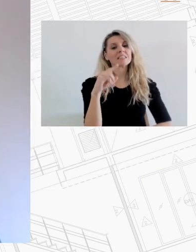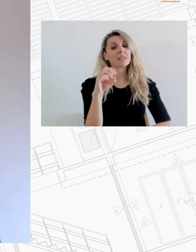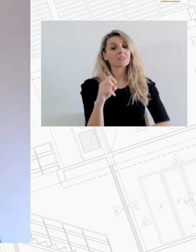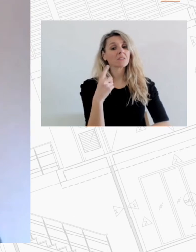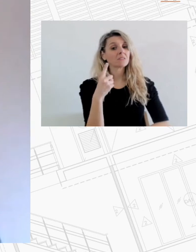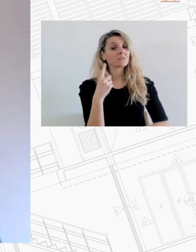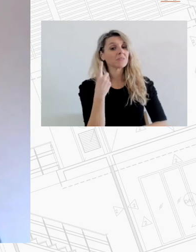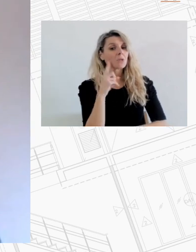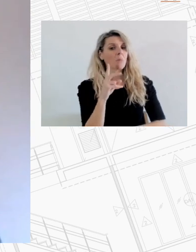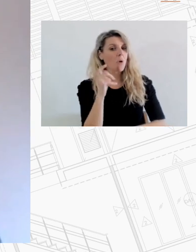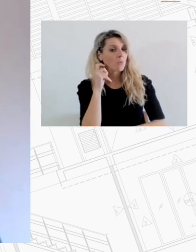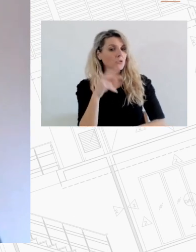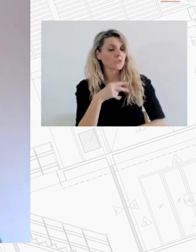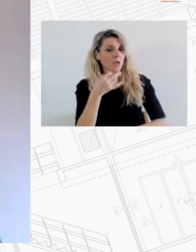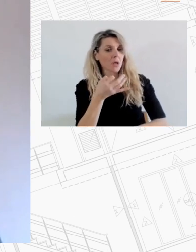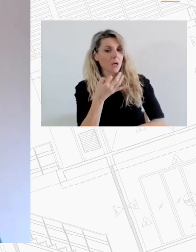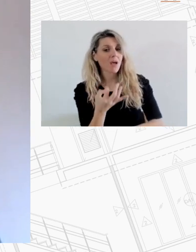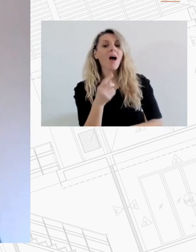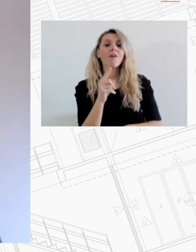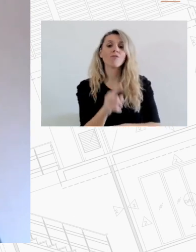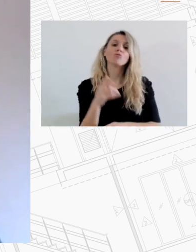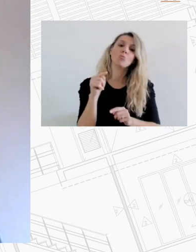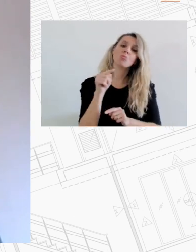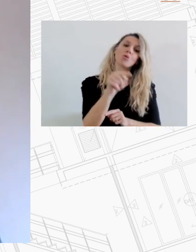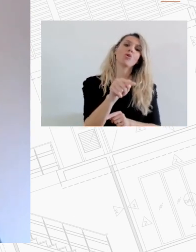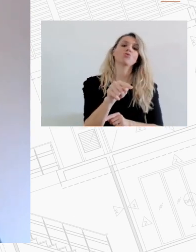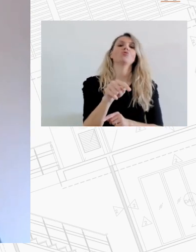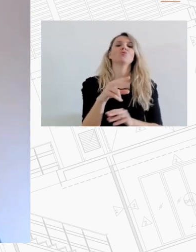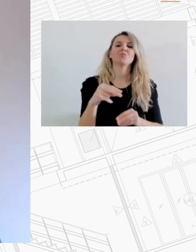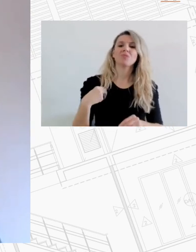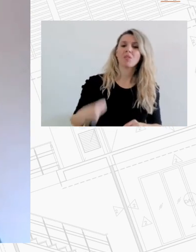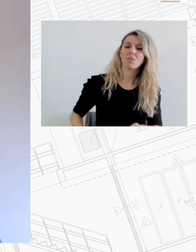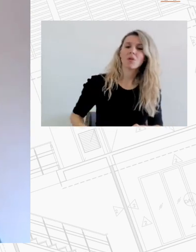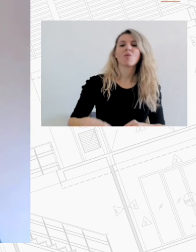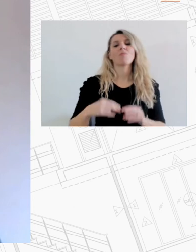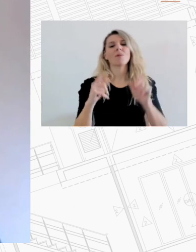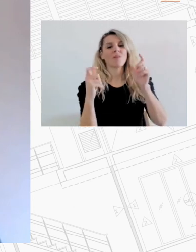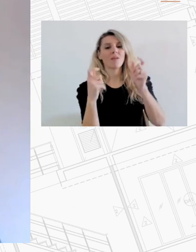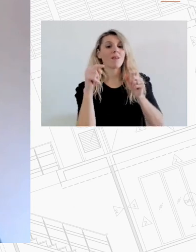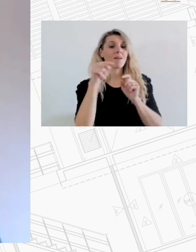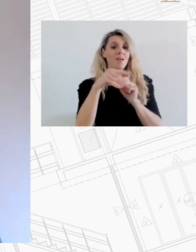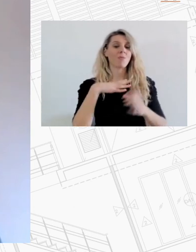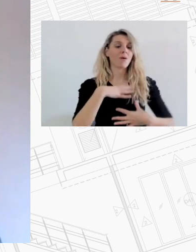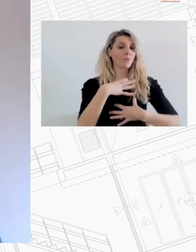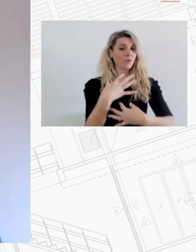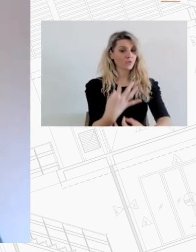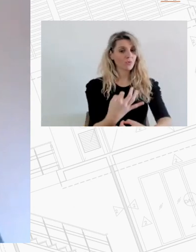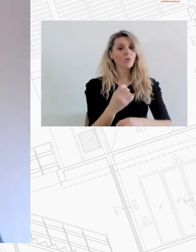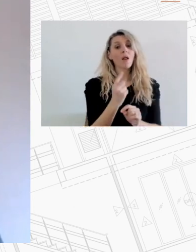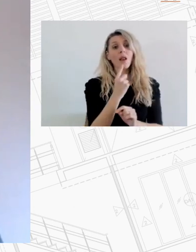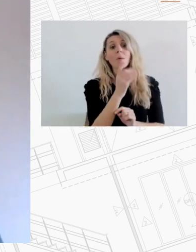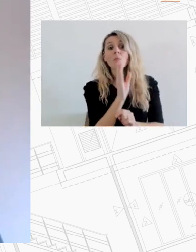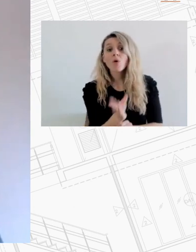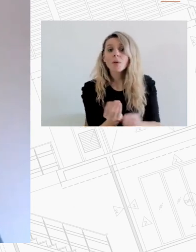απευθύνεται σε προσώπους της τοπικής αυτοδιοίκησης διαπιστώνει ο κύριος Καφέτζης ότι υπάρχουν δρκετές δυνατότητες παρέμβασης από τους δήμους αλλά τι